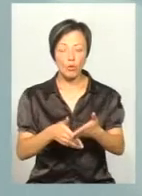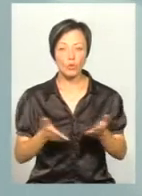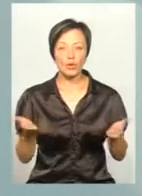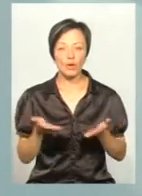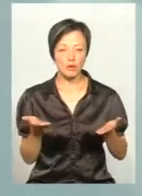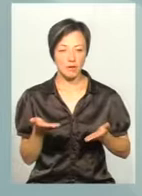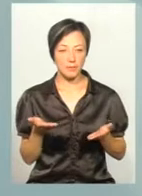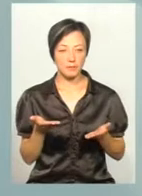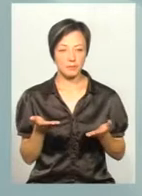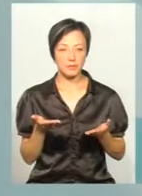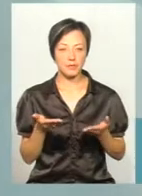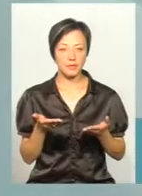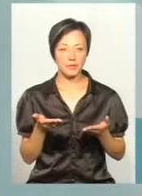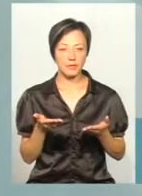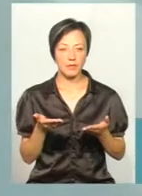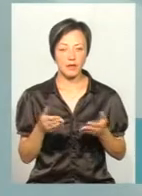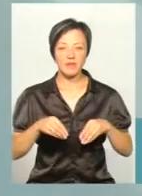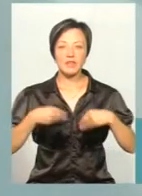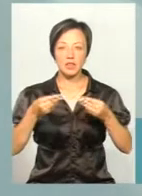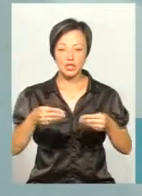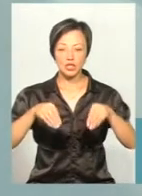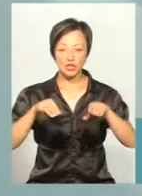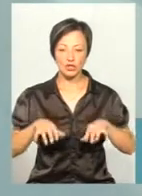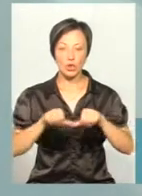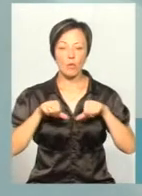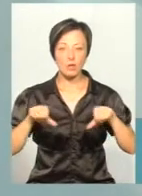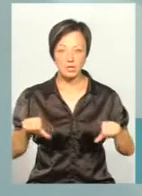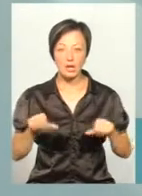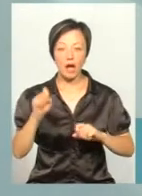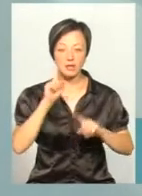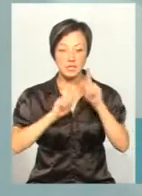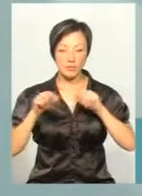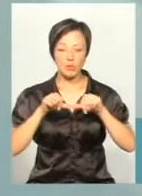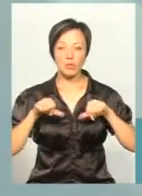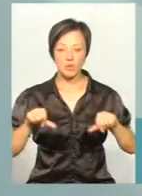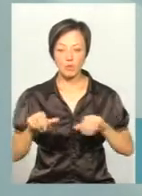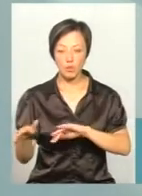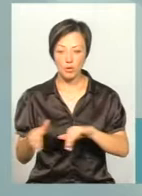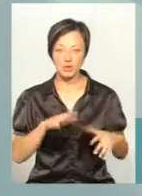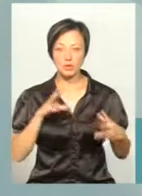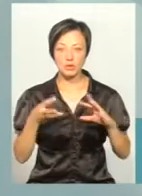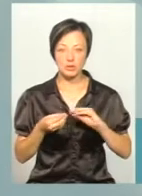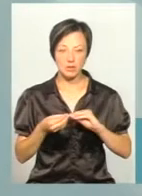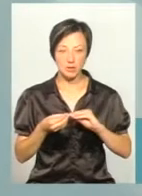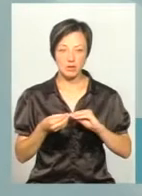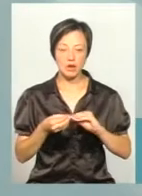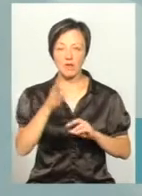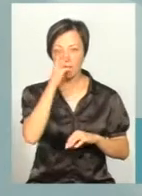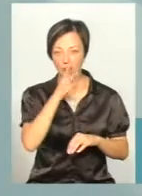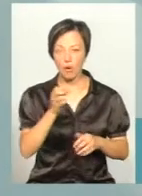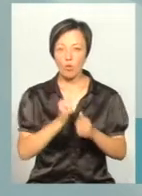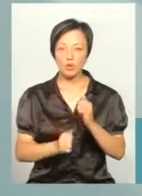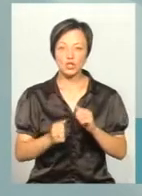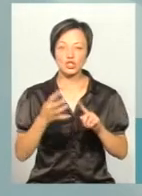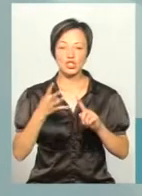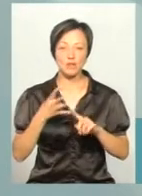віддається відповідно до рішення комісії, а засідання комісії проходить за результатами кварталу. Тобто, кожного